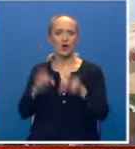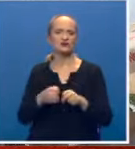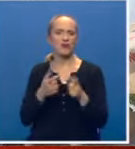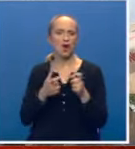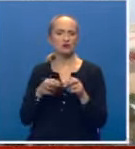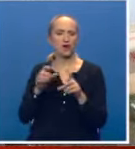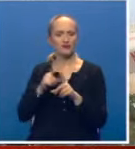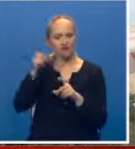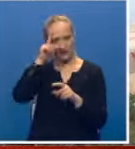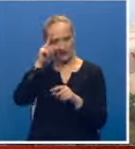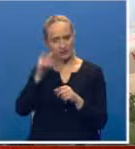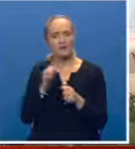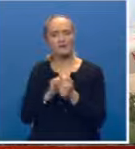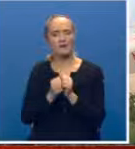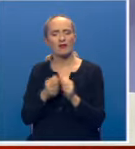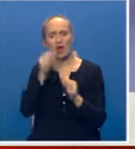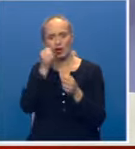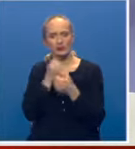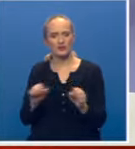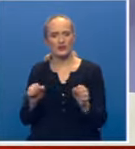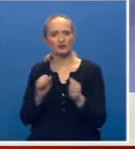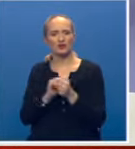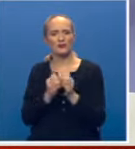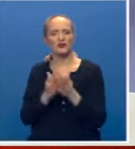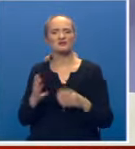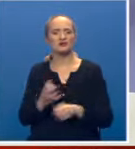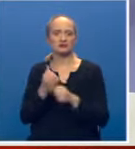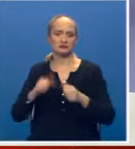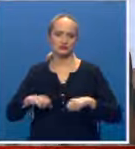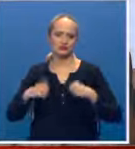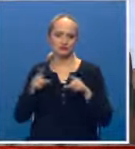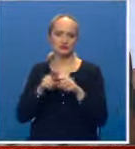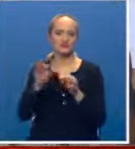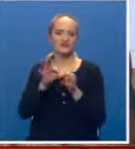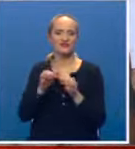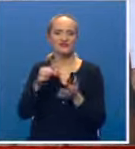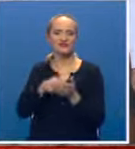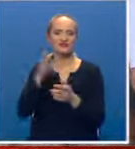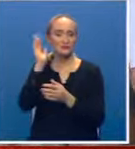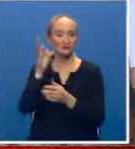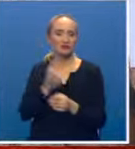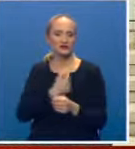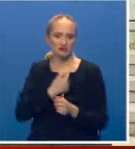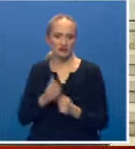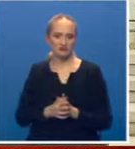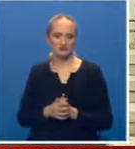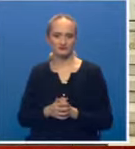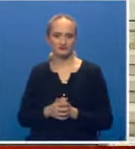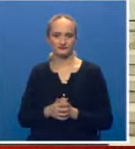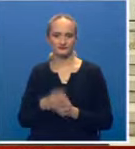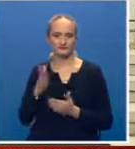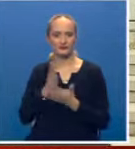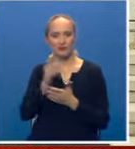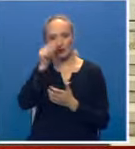Borba učesnika Narodno-slobodilačke borbe imala je za cijelj spasiti živote, ali i sačuvati ognjišta za buduća pokoljenja. To je bio